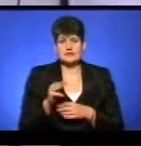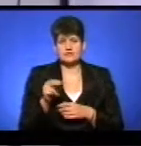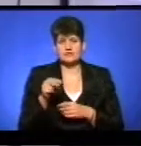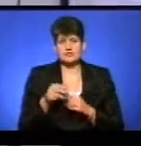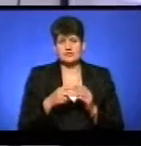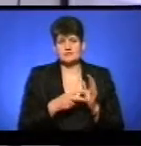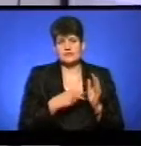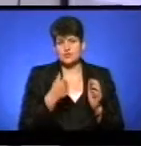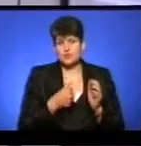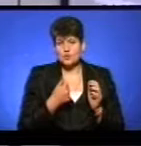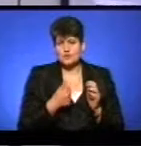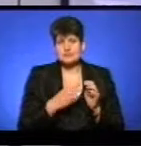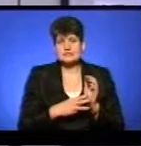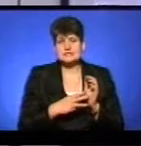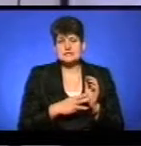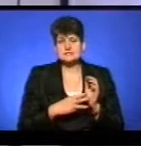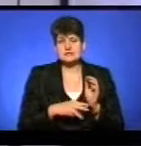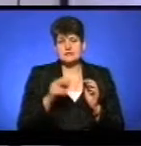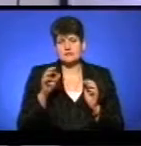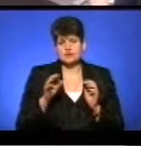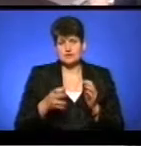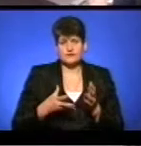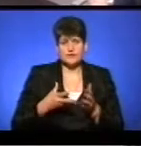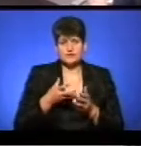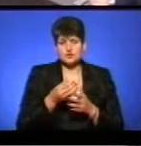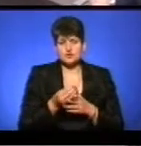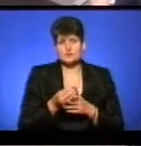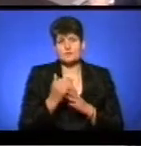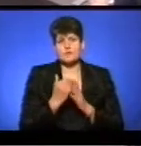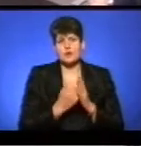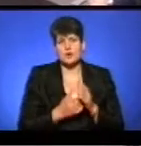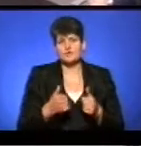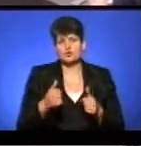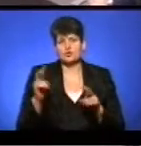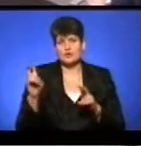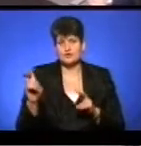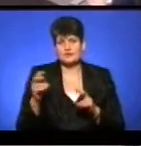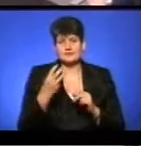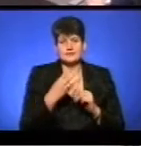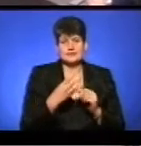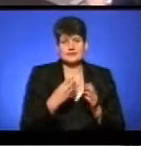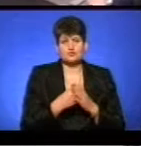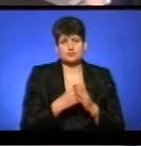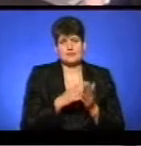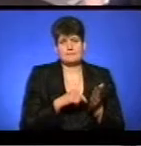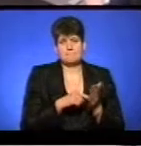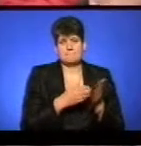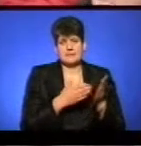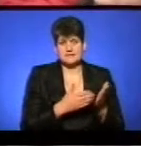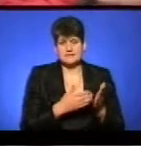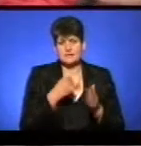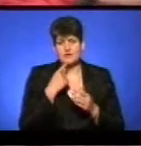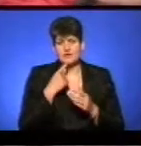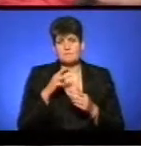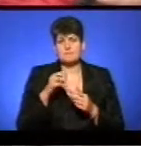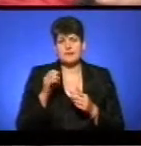року. 70% проєкту фінансується програмою «Добре Юсейт», 30% із бюджету міста, каже менеджер